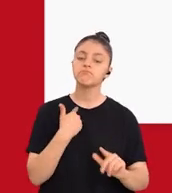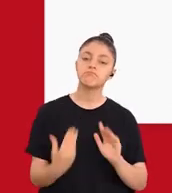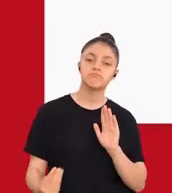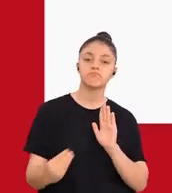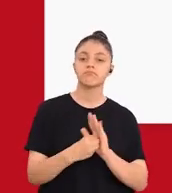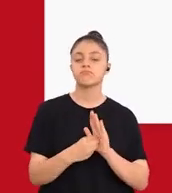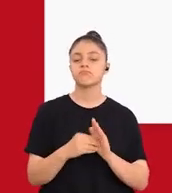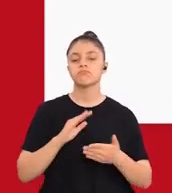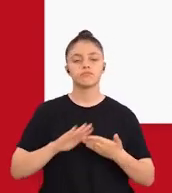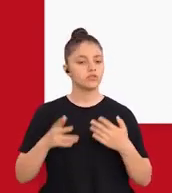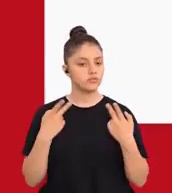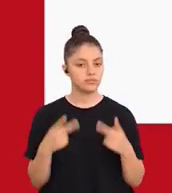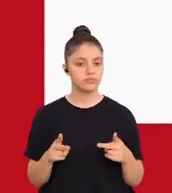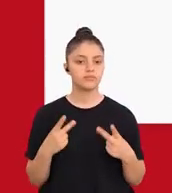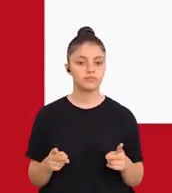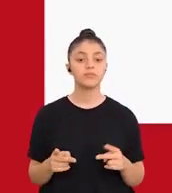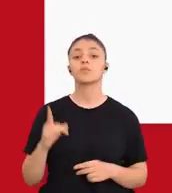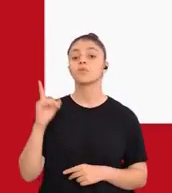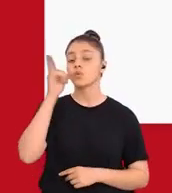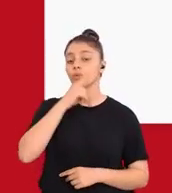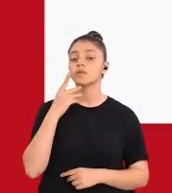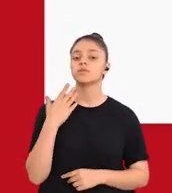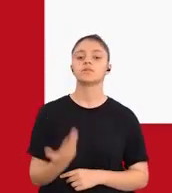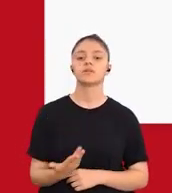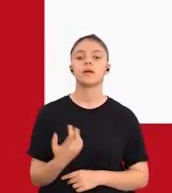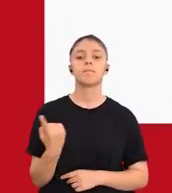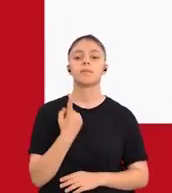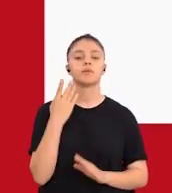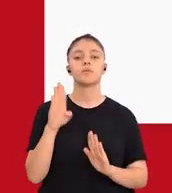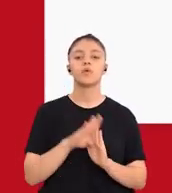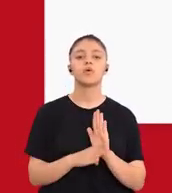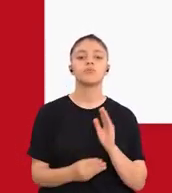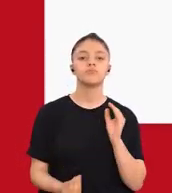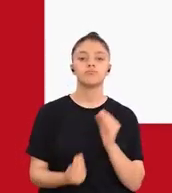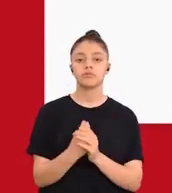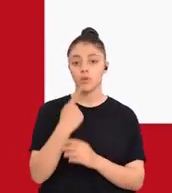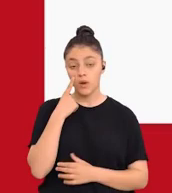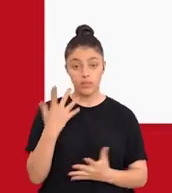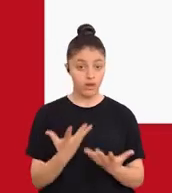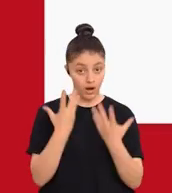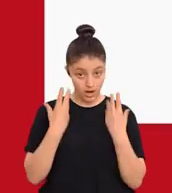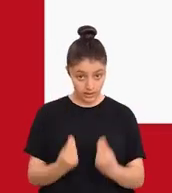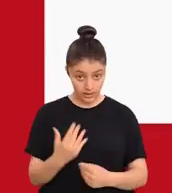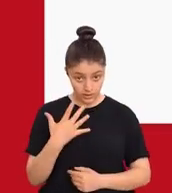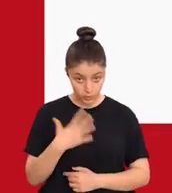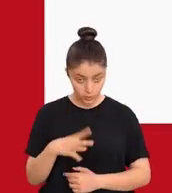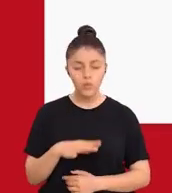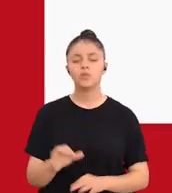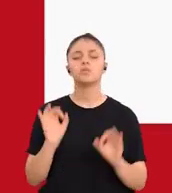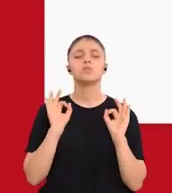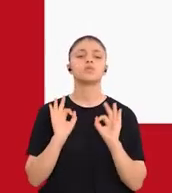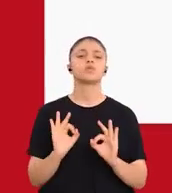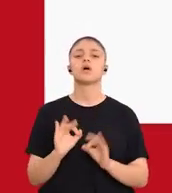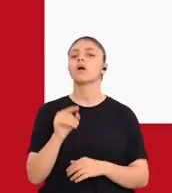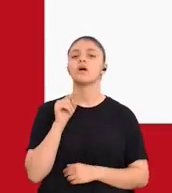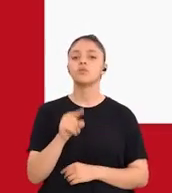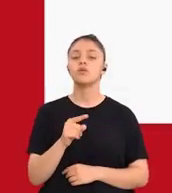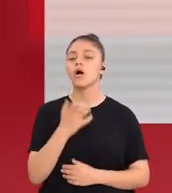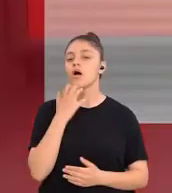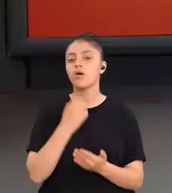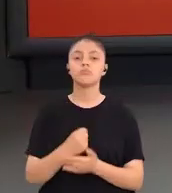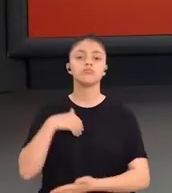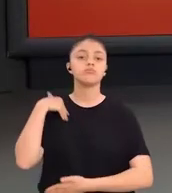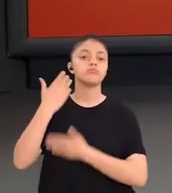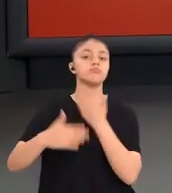müdahaleler yapılabilir. Dolayısıyla bir programın daha etkili olabilmesi için mutlaka